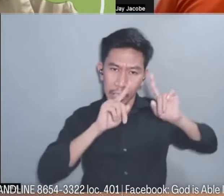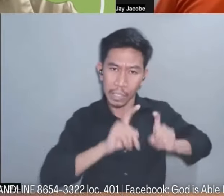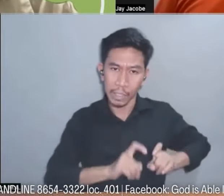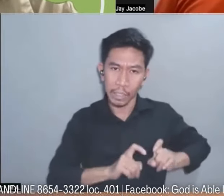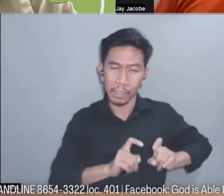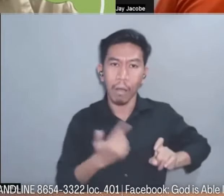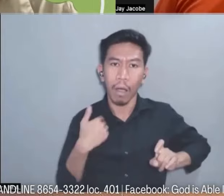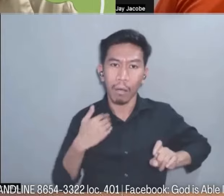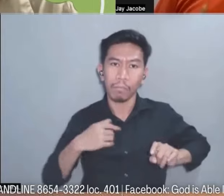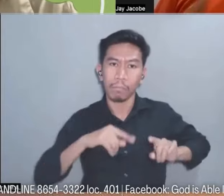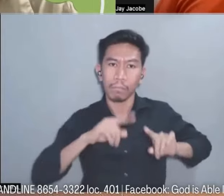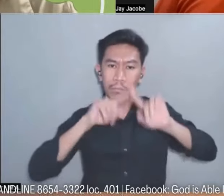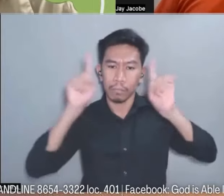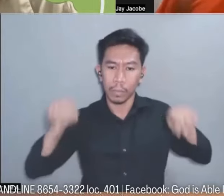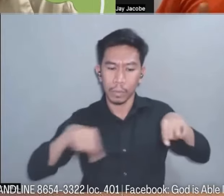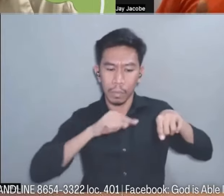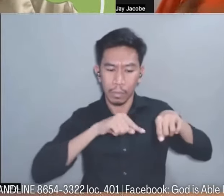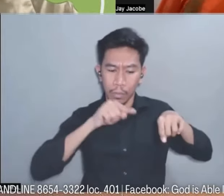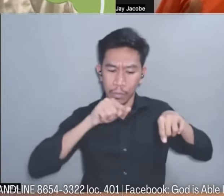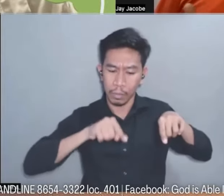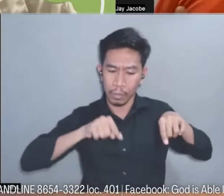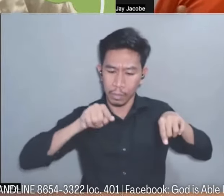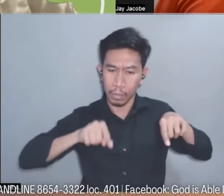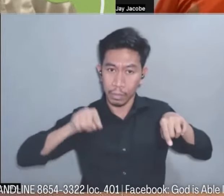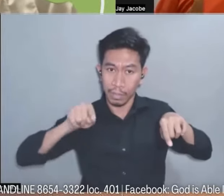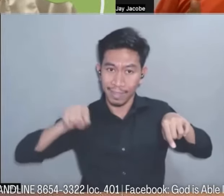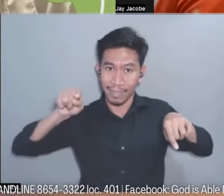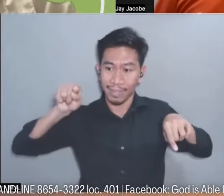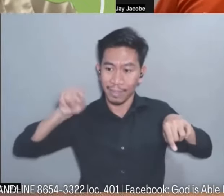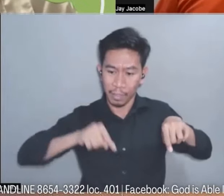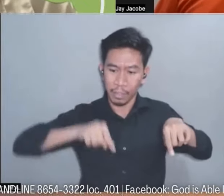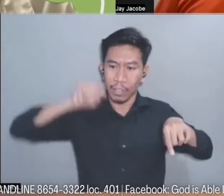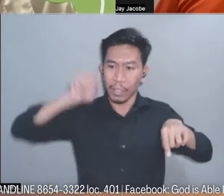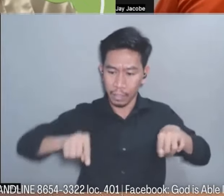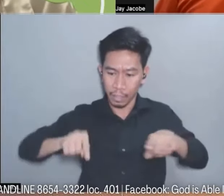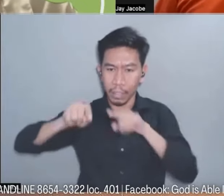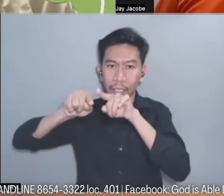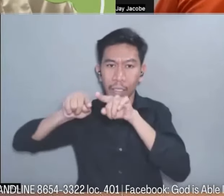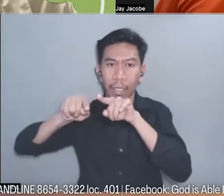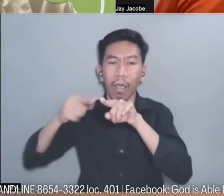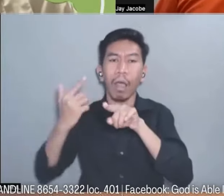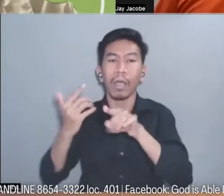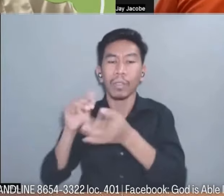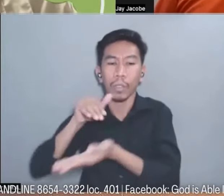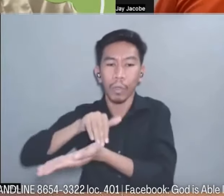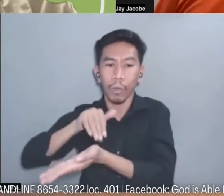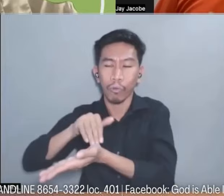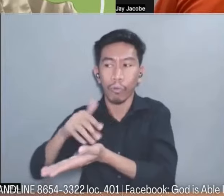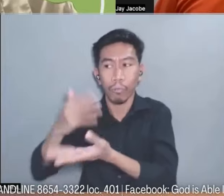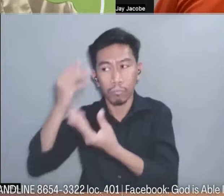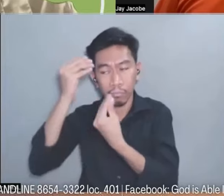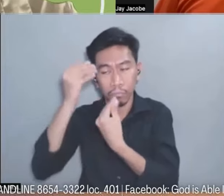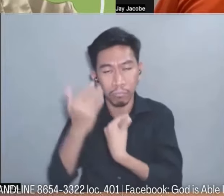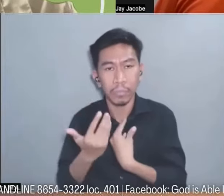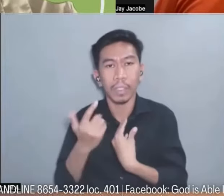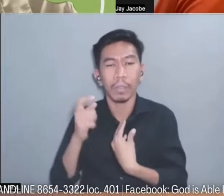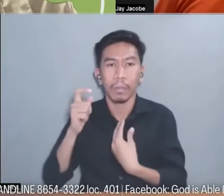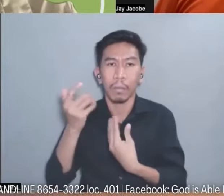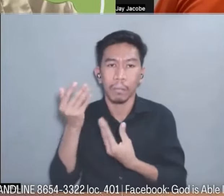at sabi ng doktor niya ng doktor o papainumin kita ng ng gamot